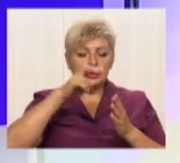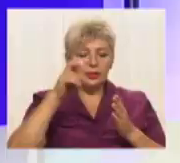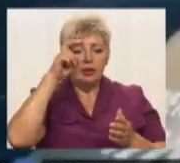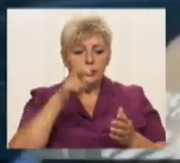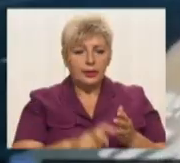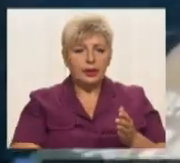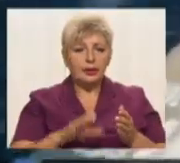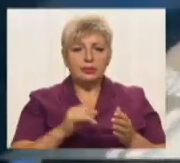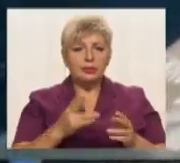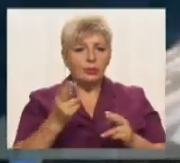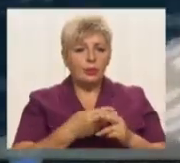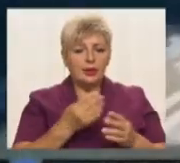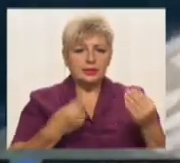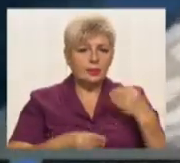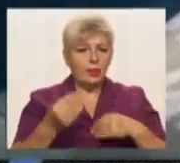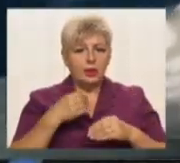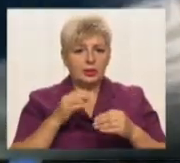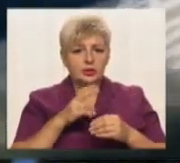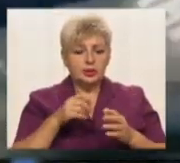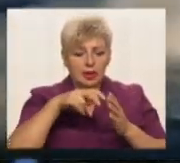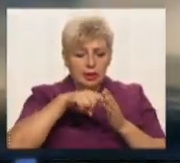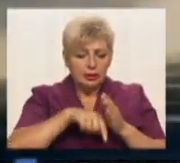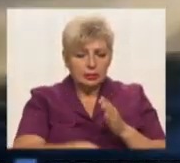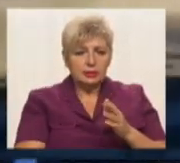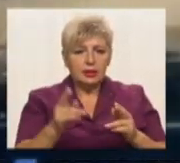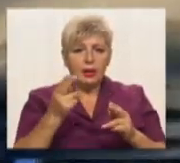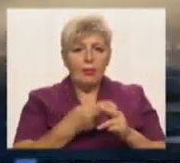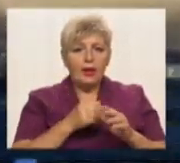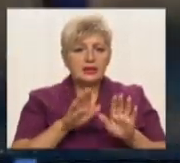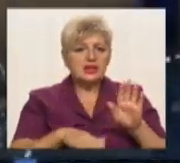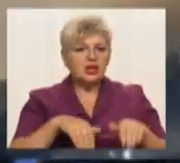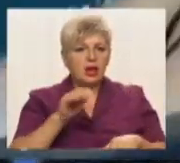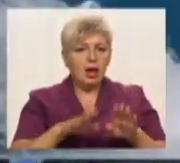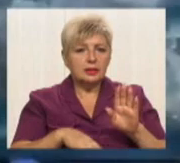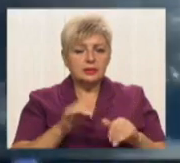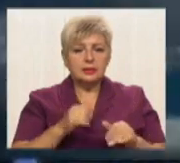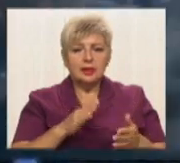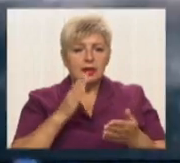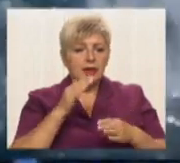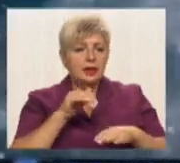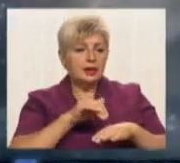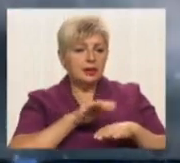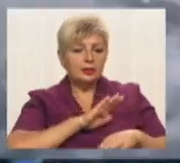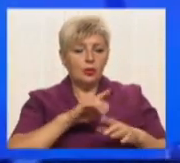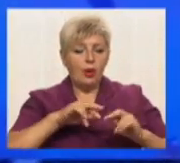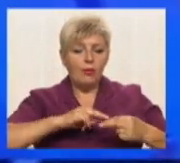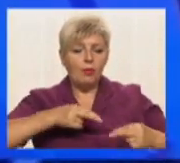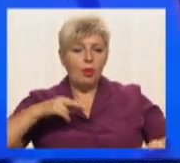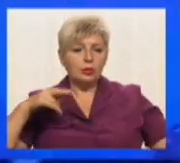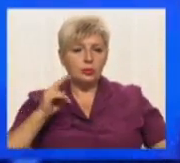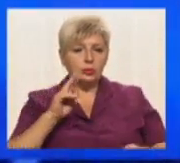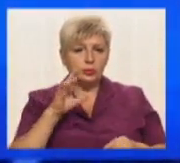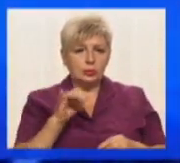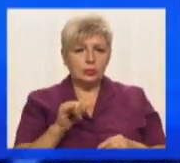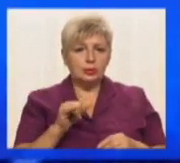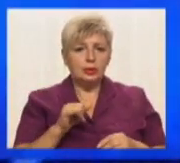спорядження. За умовами змагання, айтішник з Дніпра занурився на дно океану без ластів і не мав права торкатись мотузки, як в інших дисциплінах